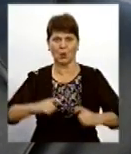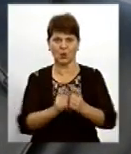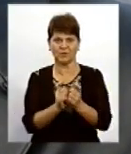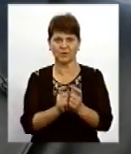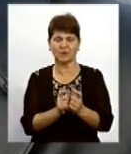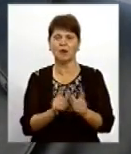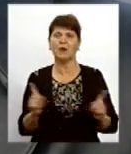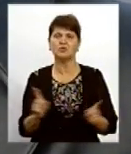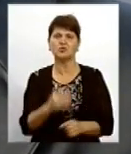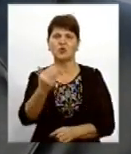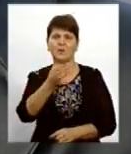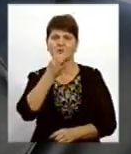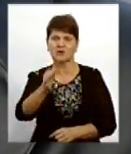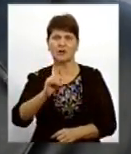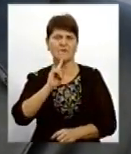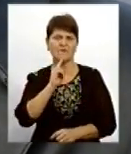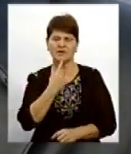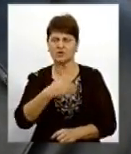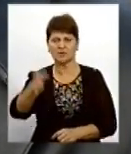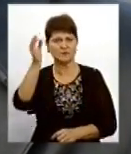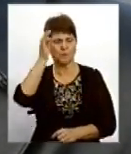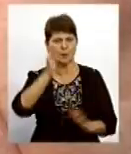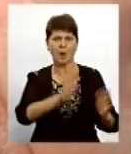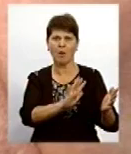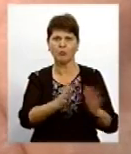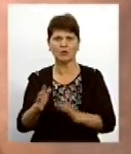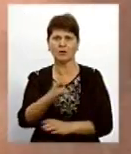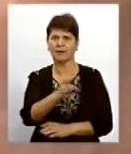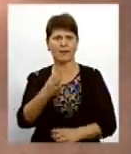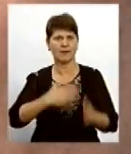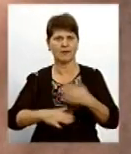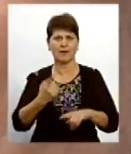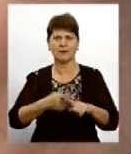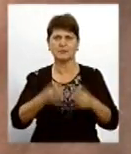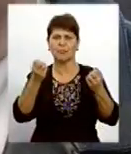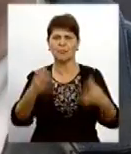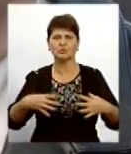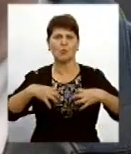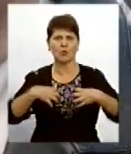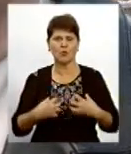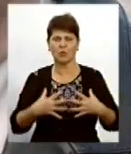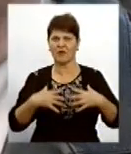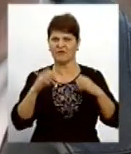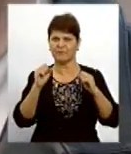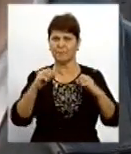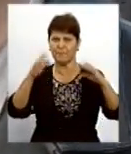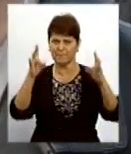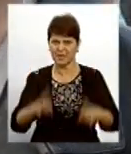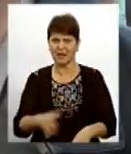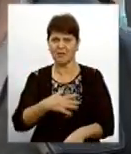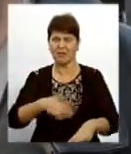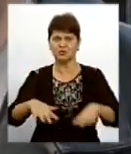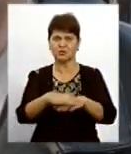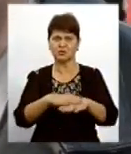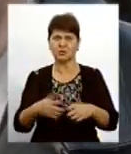Що вам сказати? Це важкі спогади. Ця подія, яка не радість. Це просто горе. Біда для нашого народу. Я вважаю, що